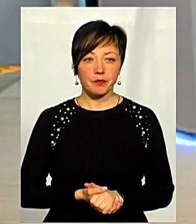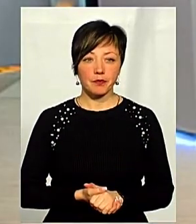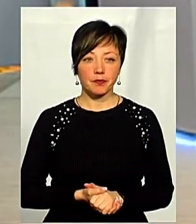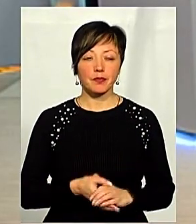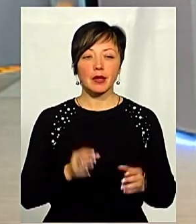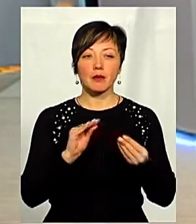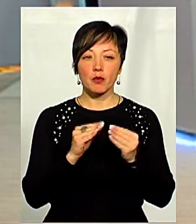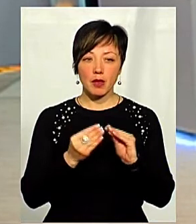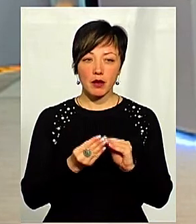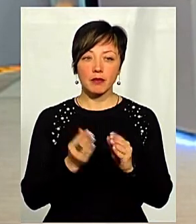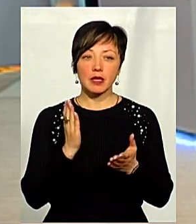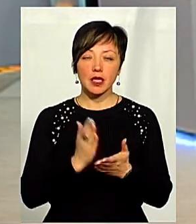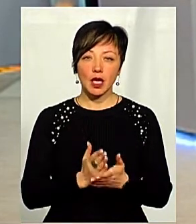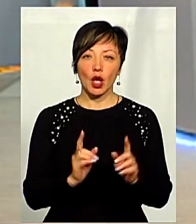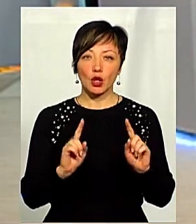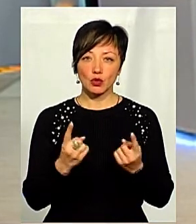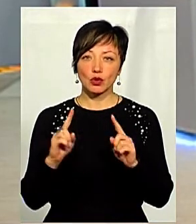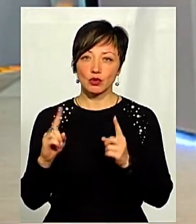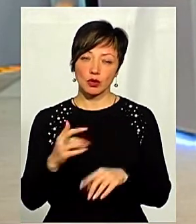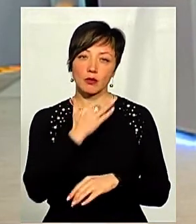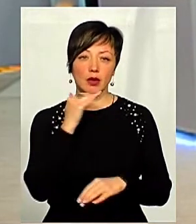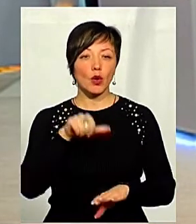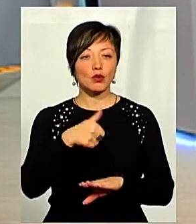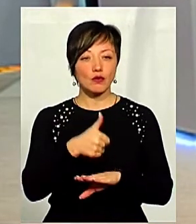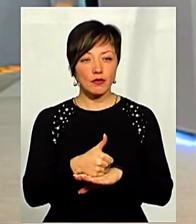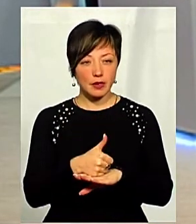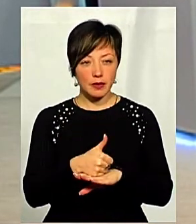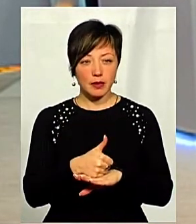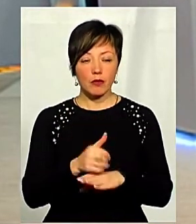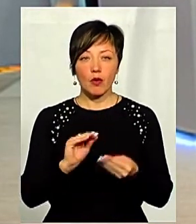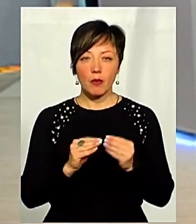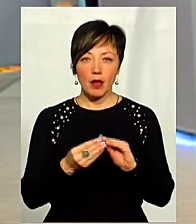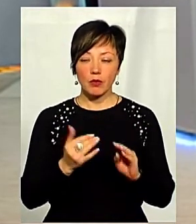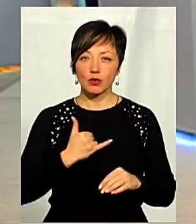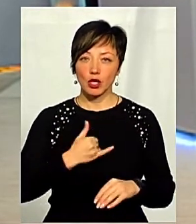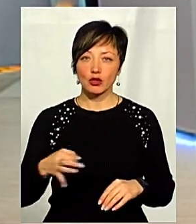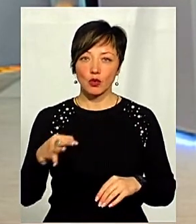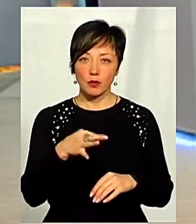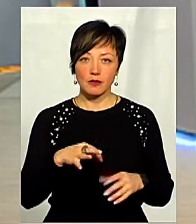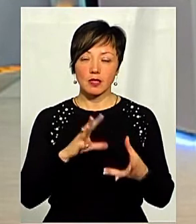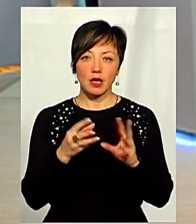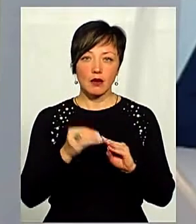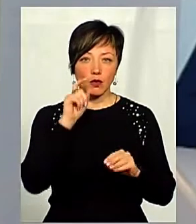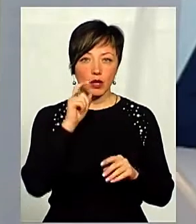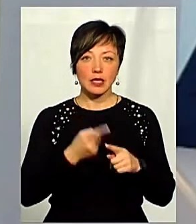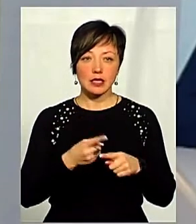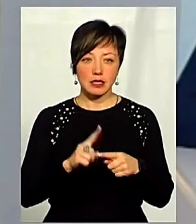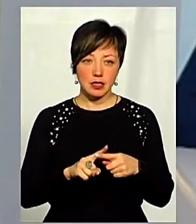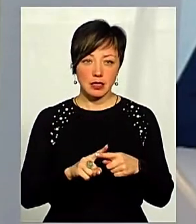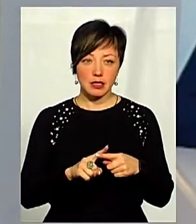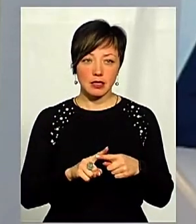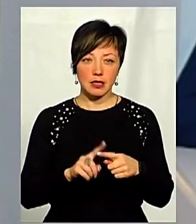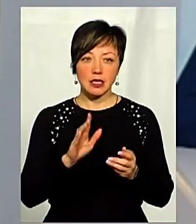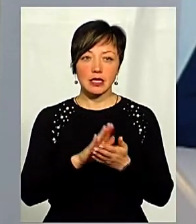Проблем, насправді, є дуже-дуже багато. Основні? Так. Основні проблеми в нашій області, які взагалі в Україні, це, звичайно,